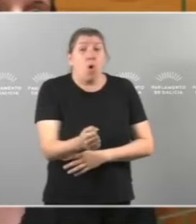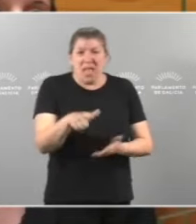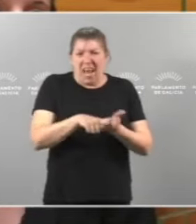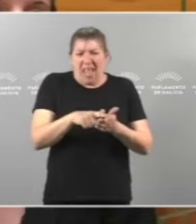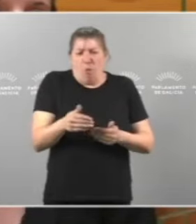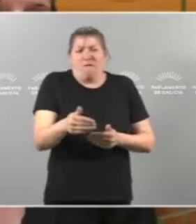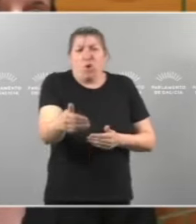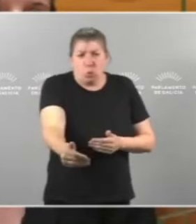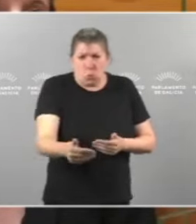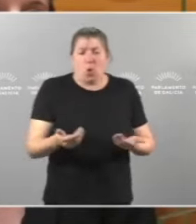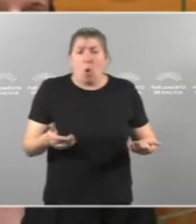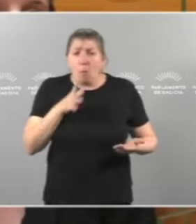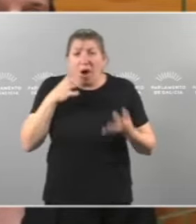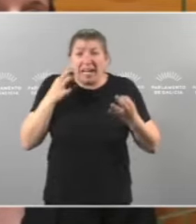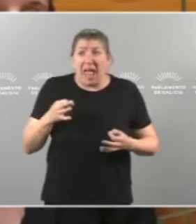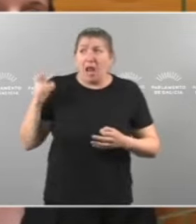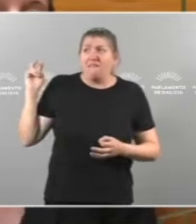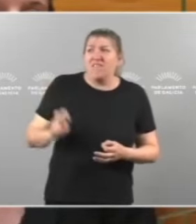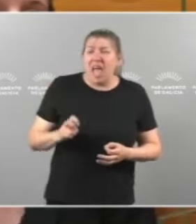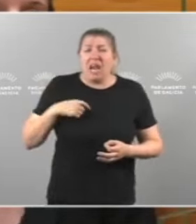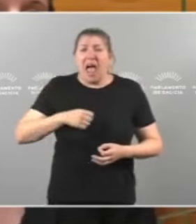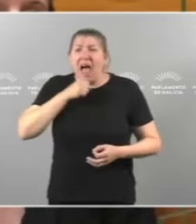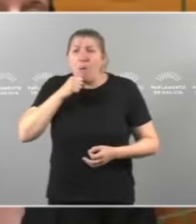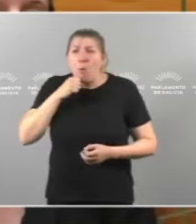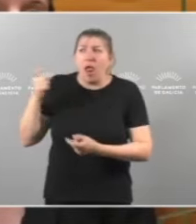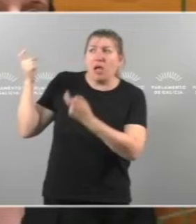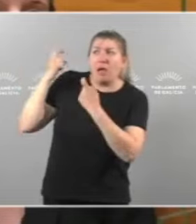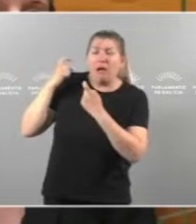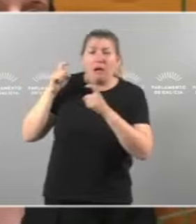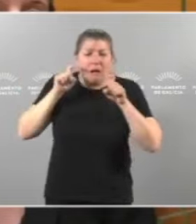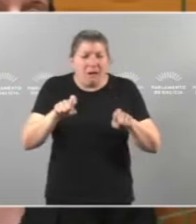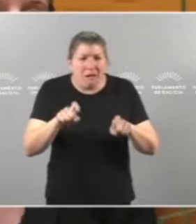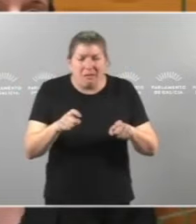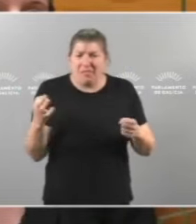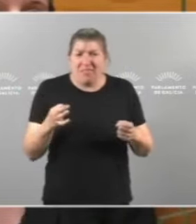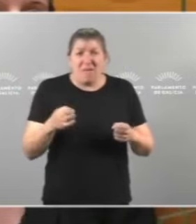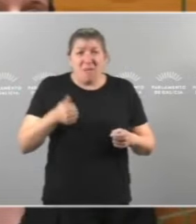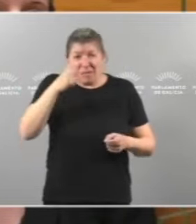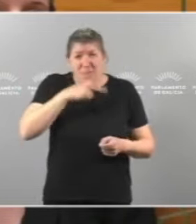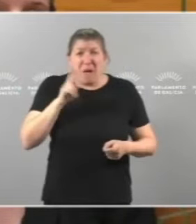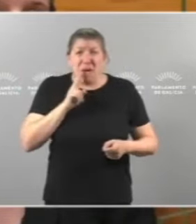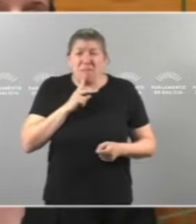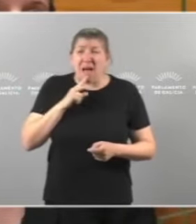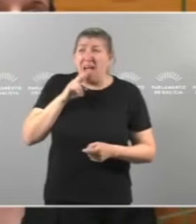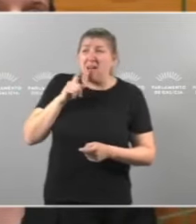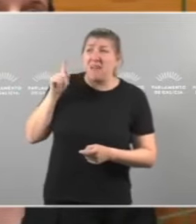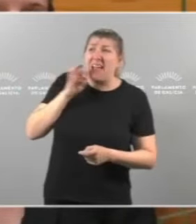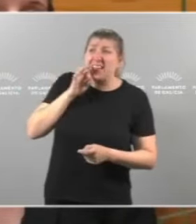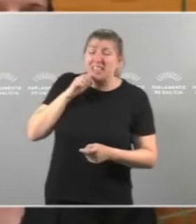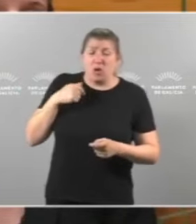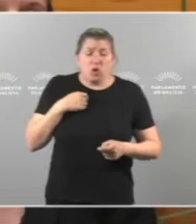foi a lingua dos nosos abós e das nosas aboas. É a lingua dos nosos pais e nais. E eu por o menos quero que a miña filha teña a